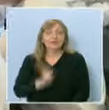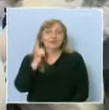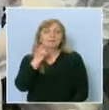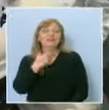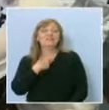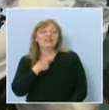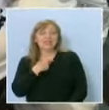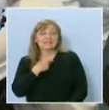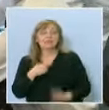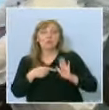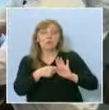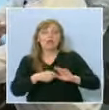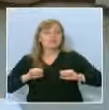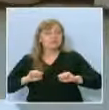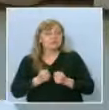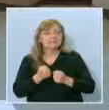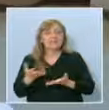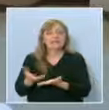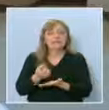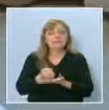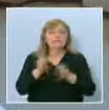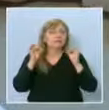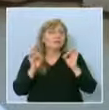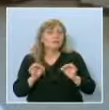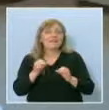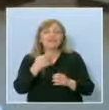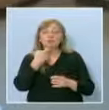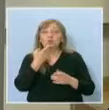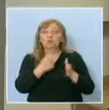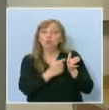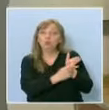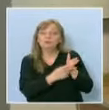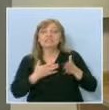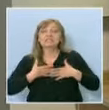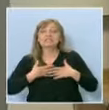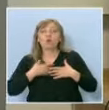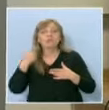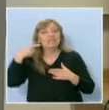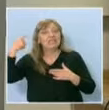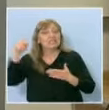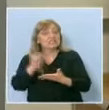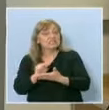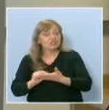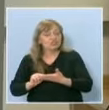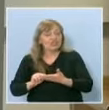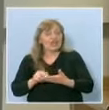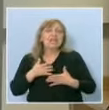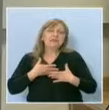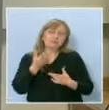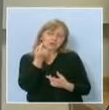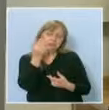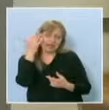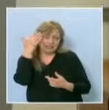Първокласниците показаха бързина при откриването на правилните думи за своите съчинения. Разбира се, не се размина и без малки грешки,